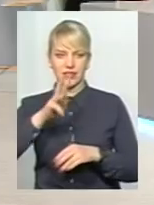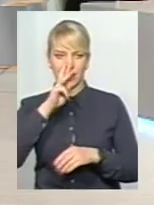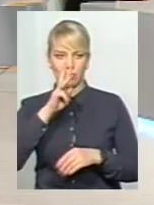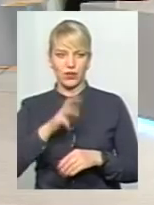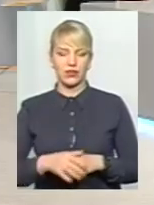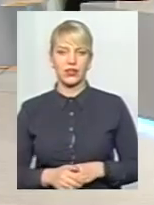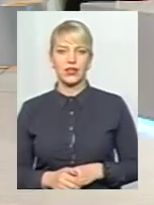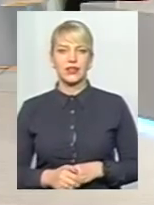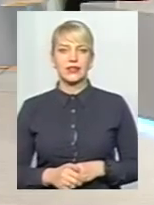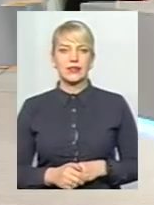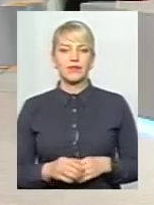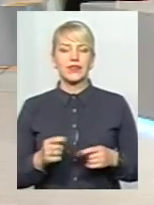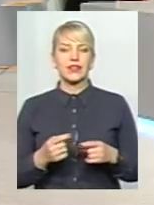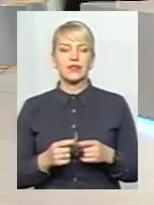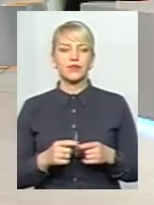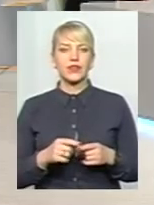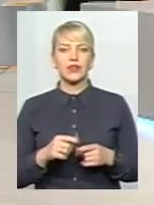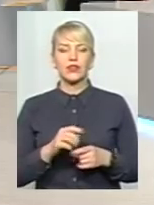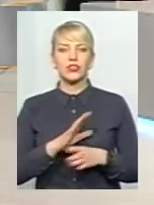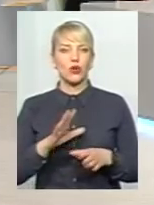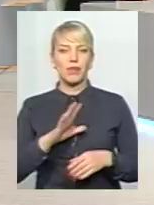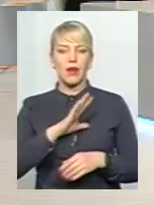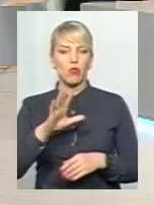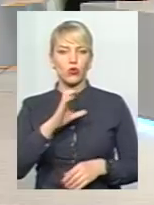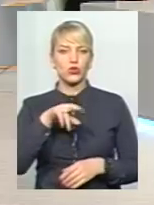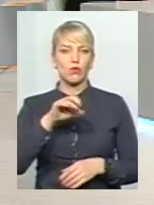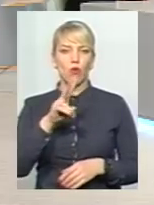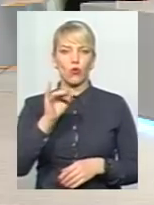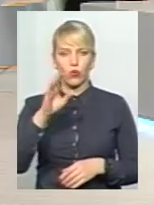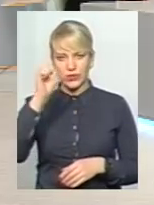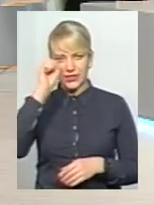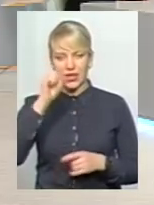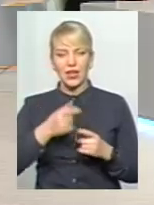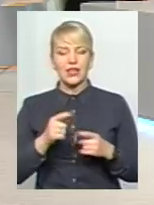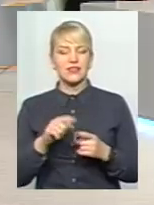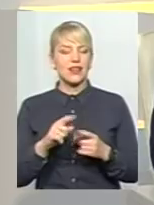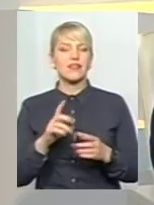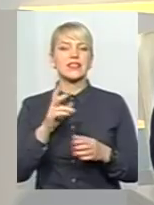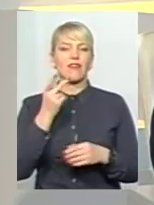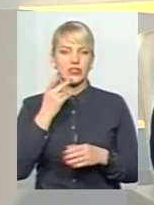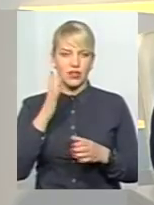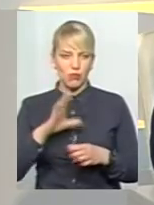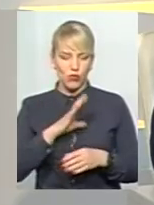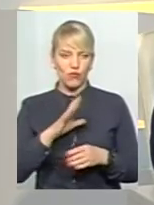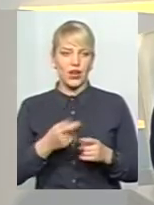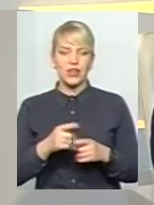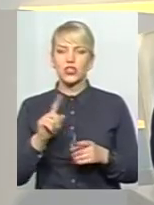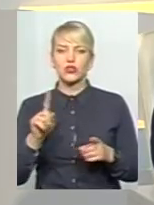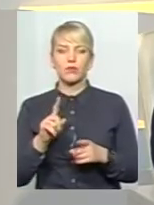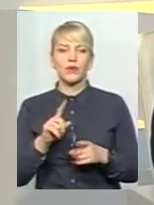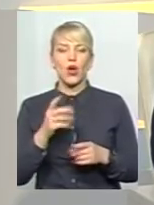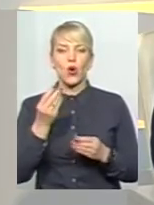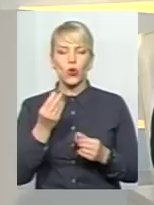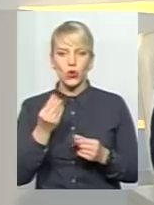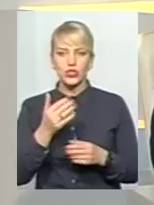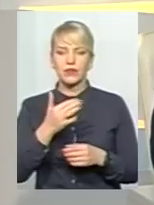було спокусу. Ну, спокуси будуть завжди, тут мало заробітної плати, тому що я сказав, і треба бути чесним, грошей